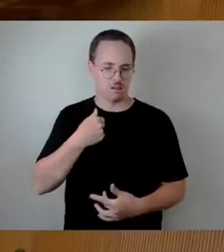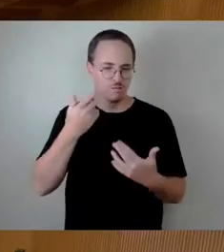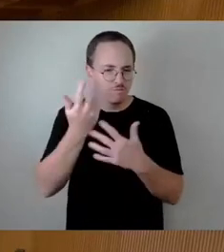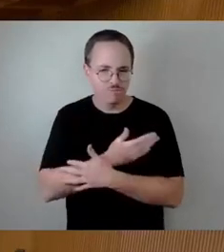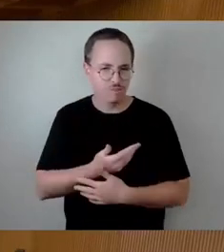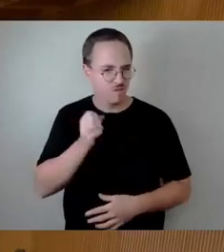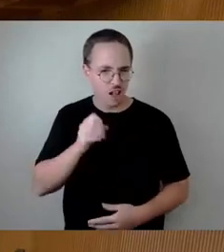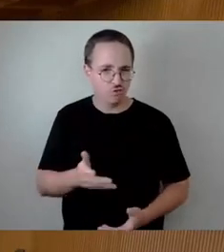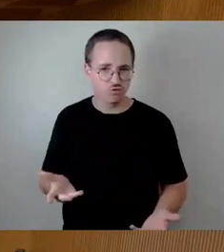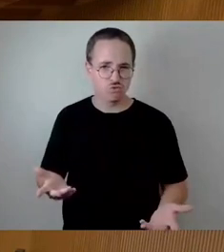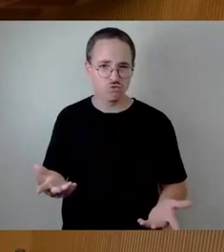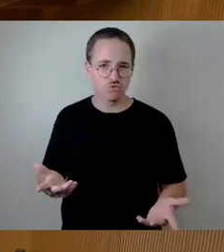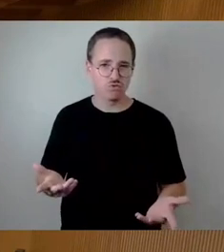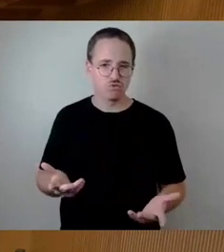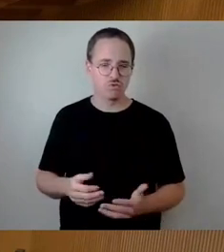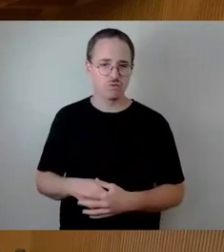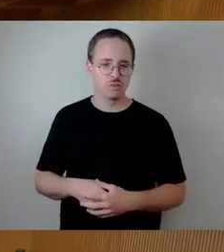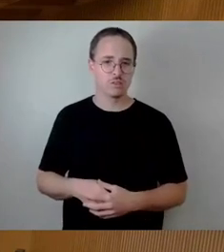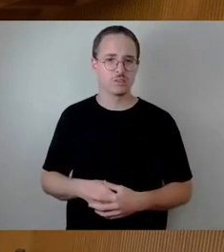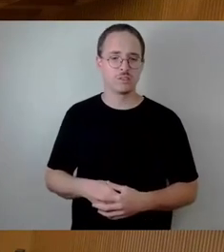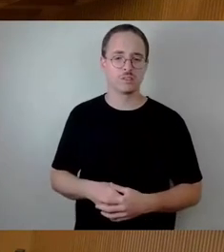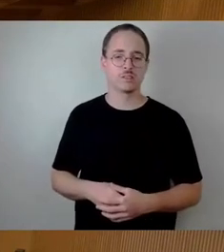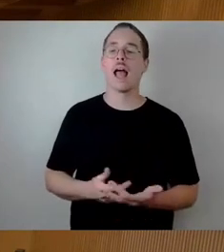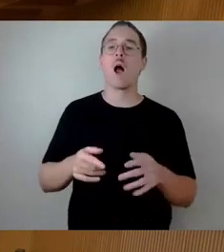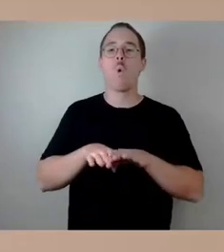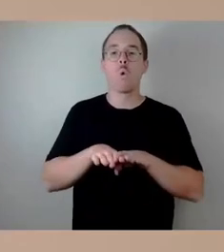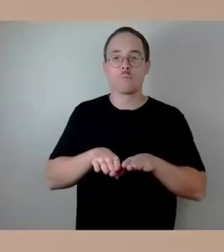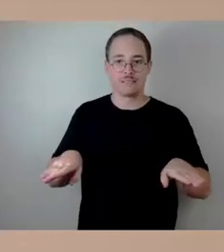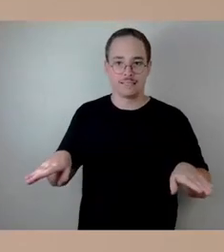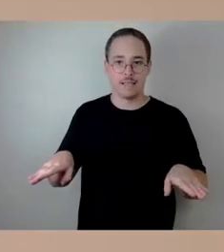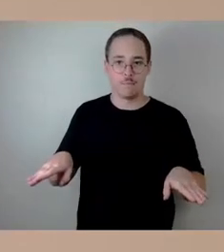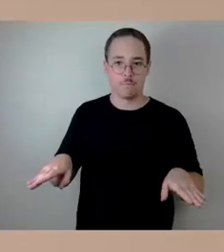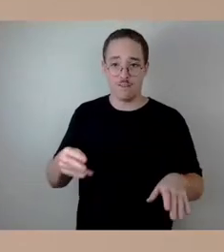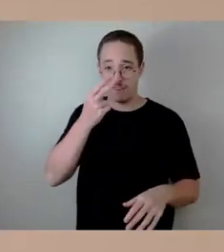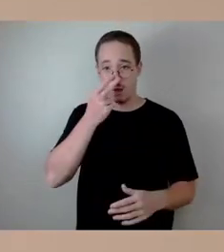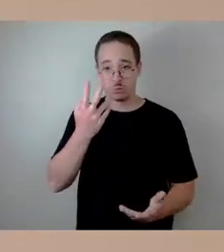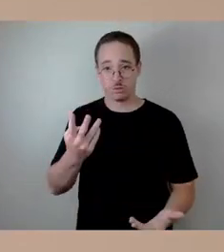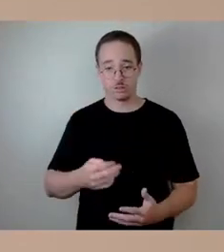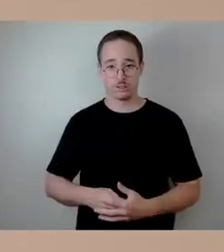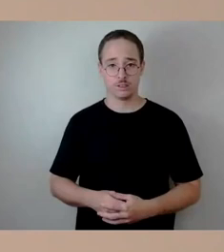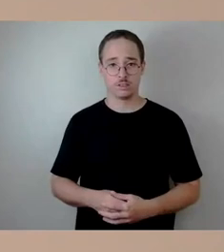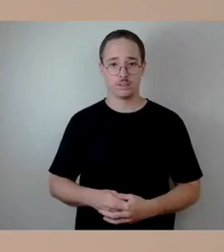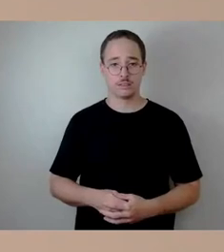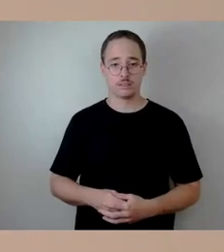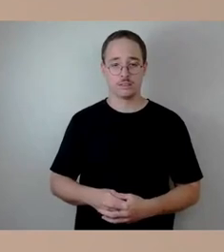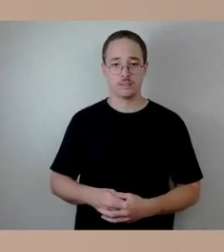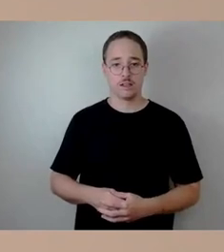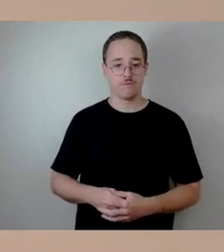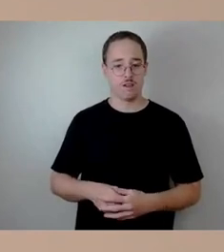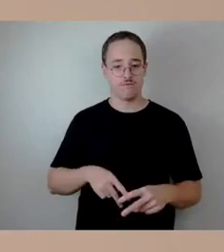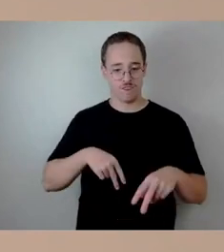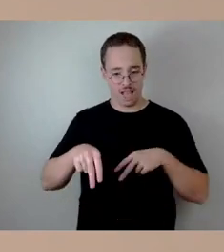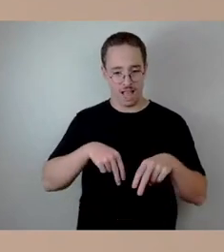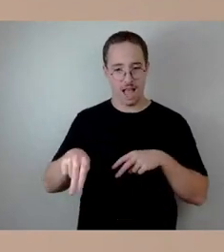Also vom Prinzip her ist natürlich die Verkehrsmenge auf dem Abschnitt sozusagen